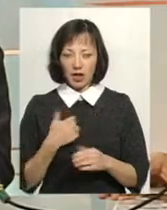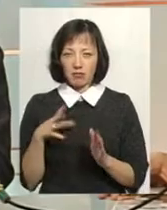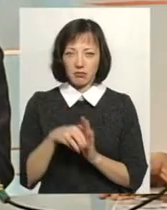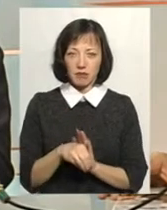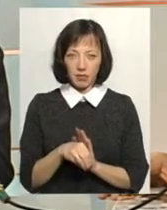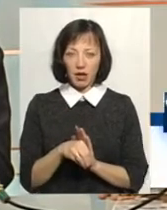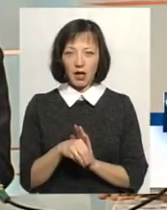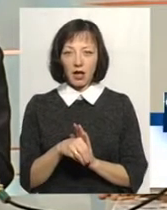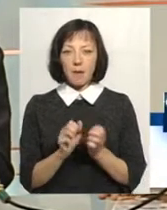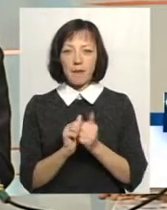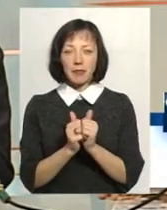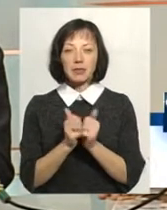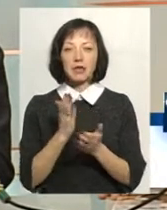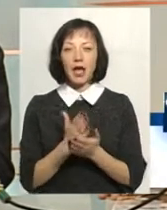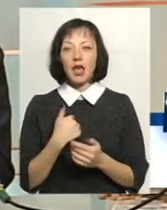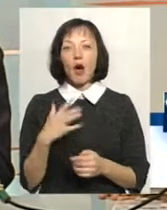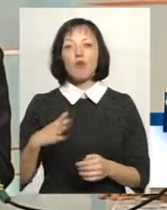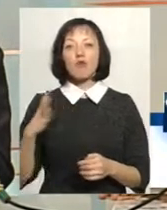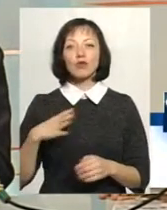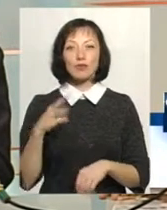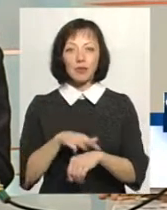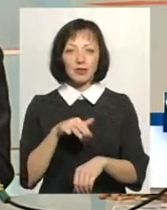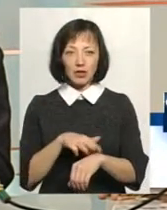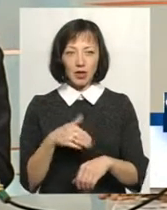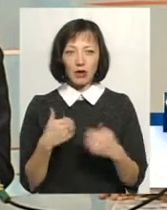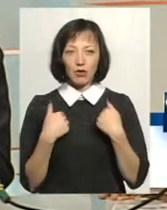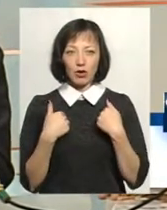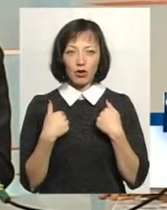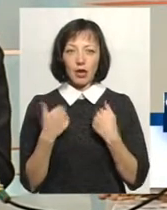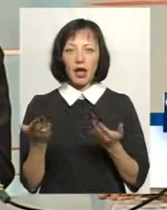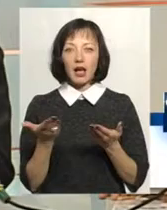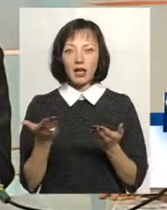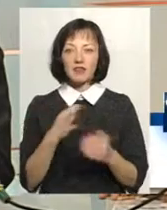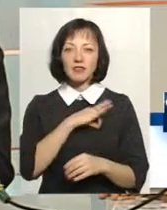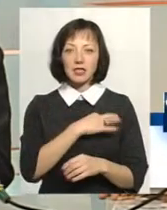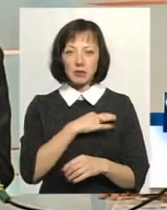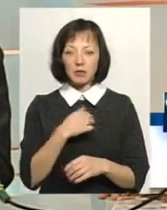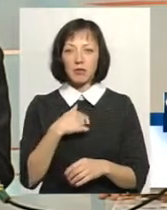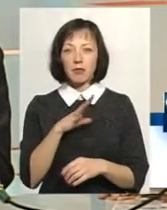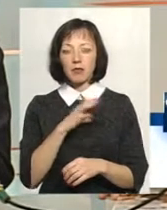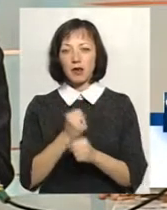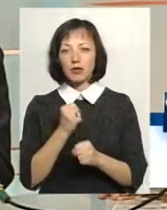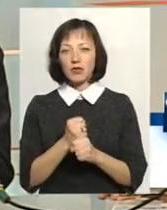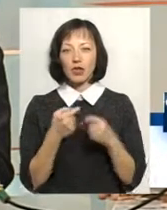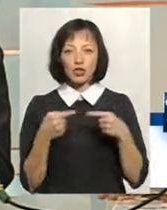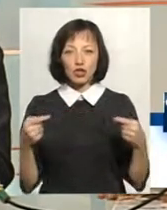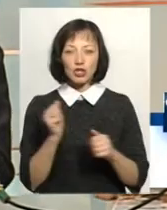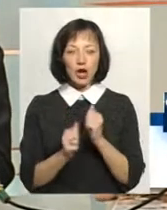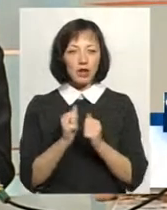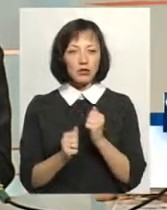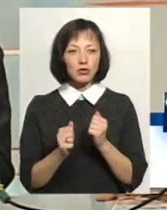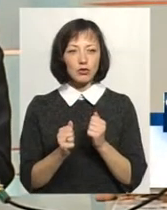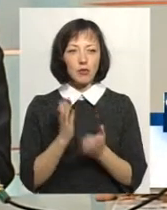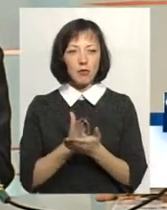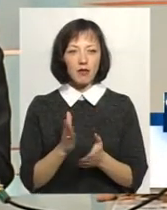належу, і мені, знаєте, як бувшому міліціонеру, який і в слідстві працює, і в інших, дуже часто я мав з